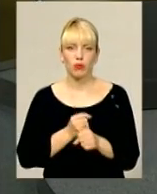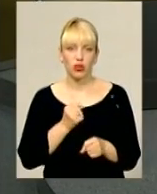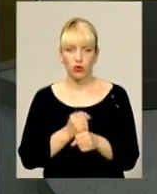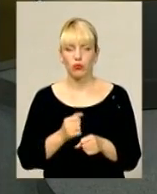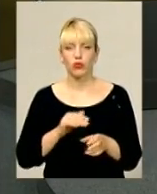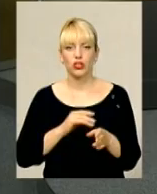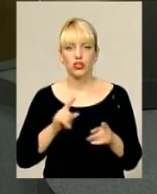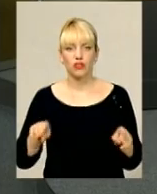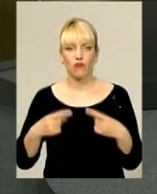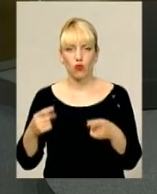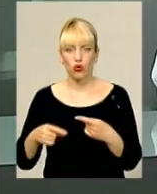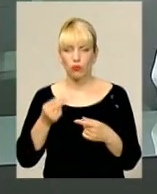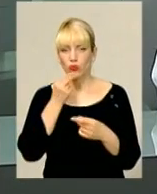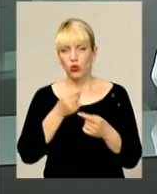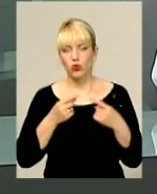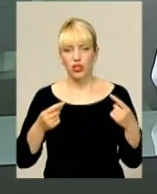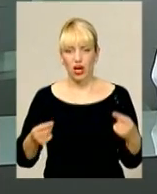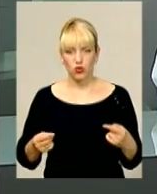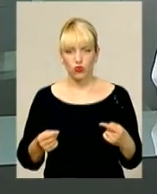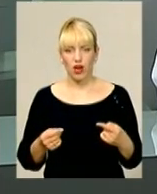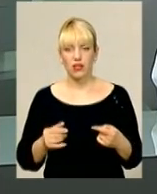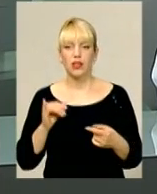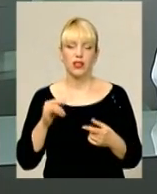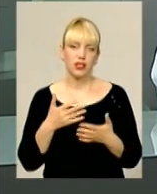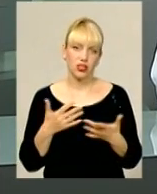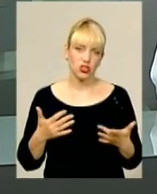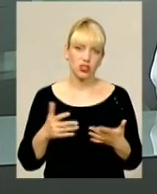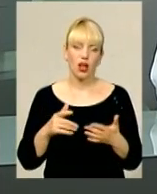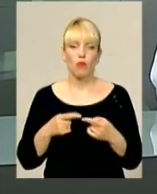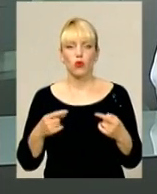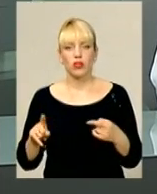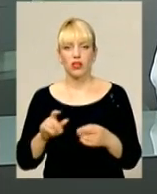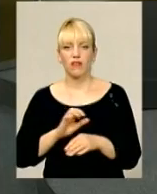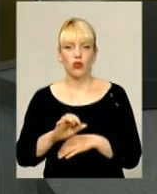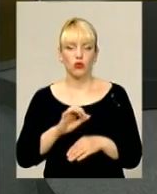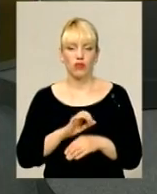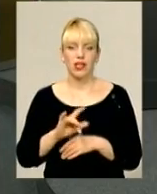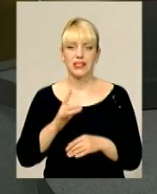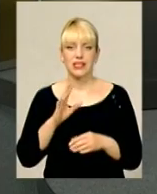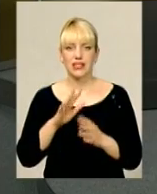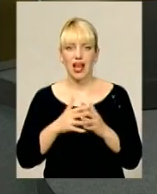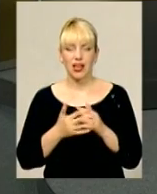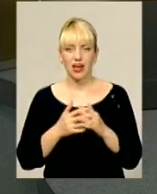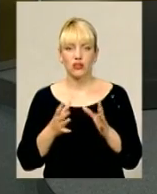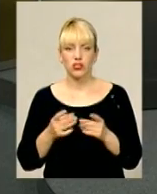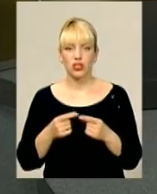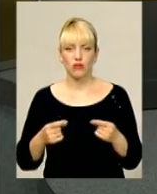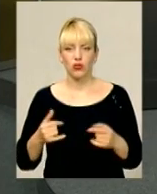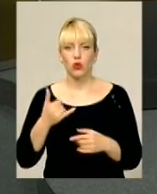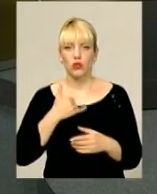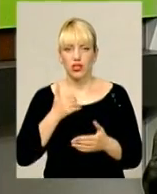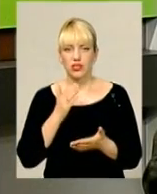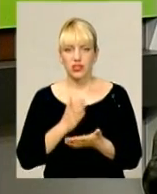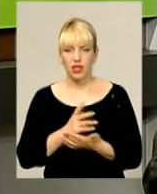і створюємо продукти, харчові продукти, інші продукти, з якими виготовляються з аграрної сировини. Крім того, в нас є